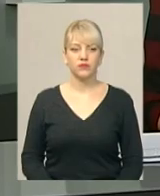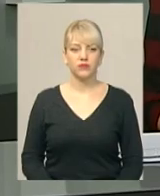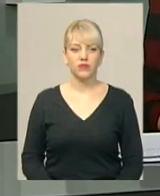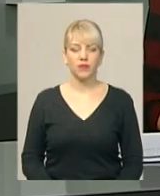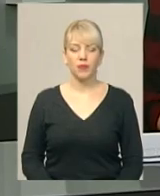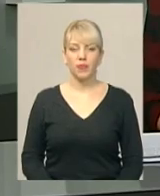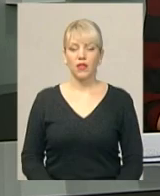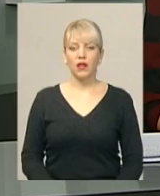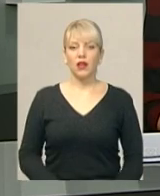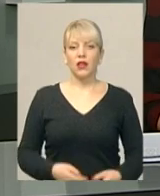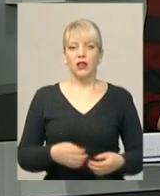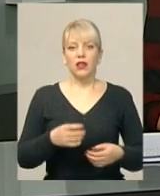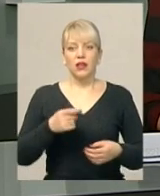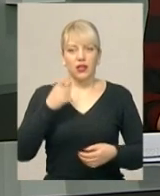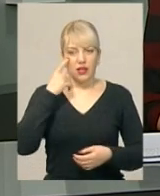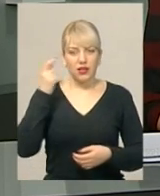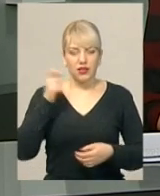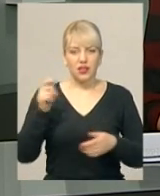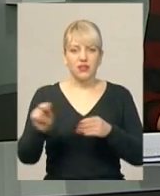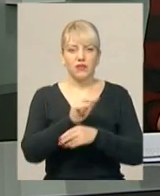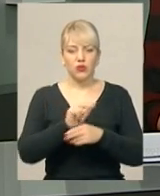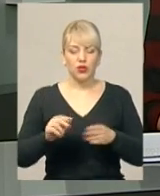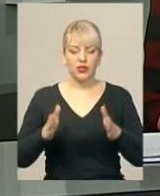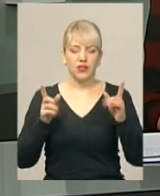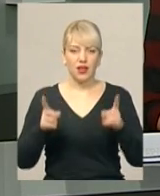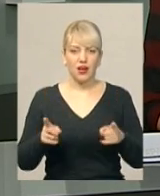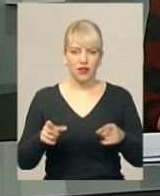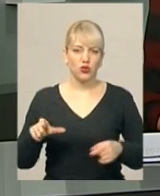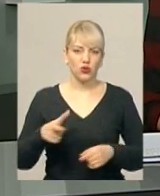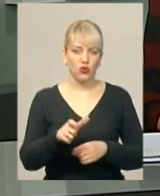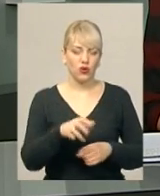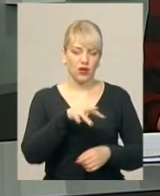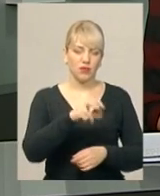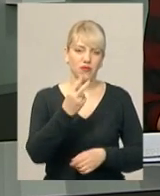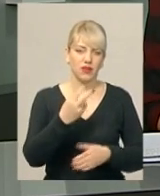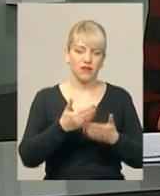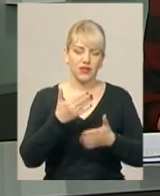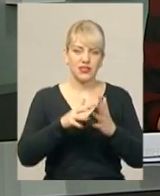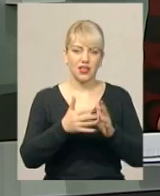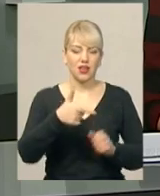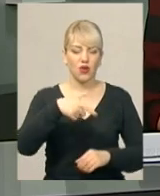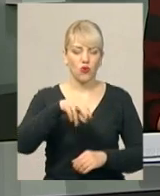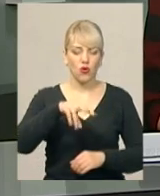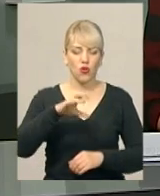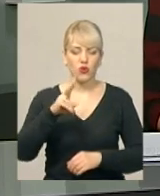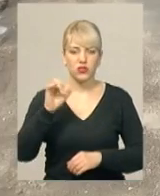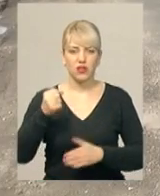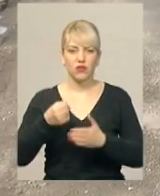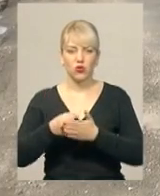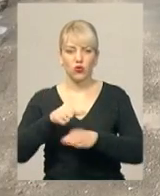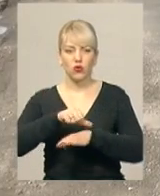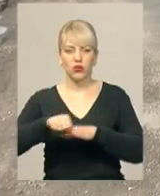До інших тем. Китайці відремонтують ділянку автодороги М-12 від села Голосків до кордону з Вінницькою областю